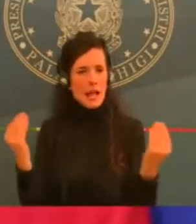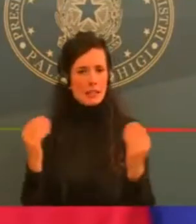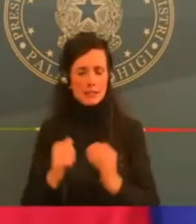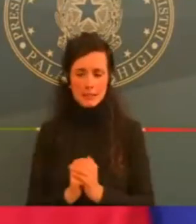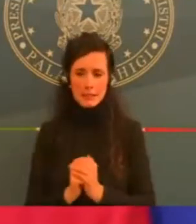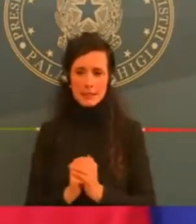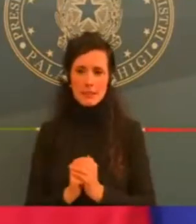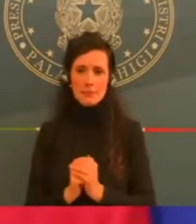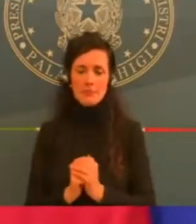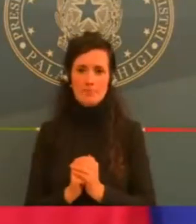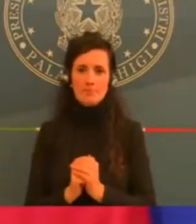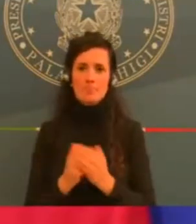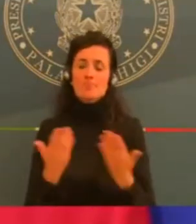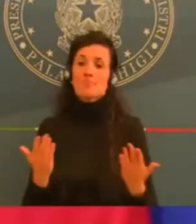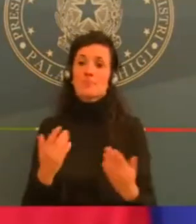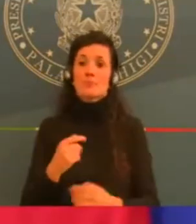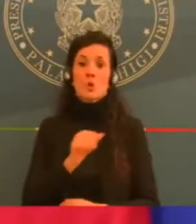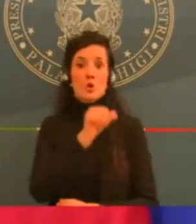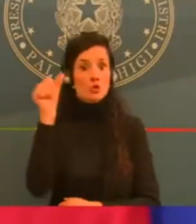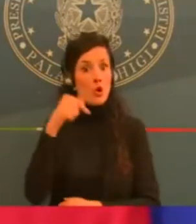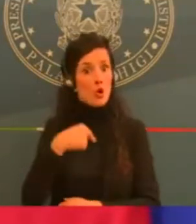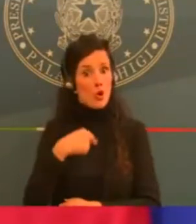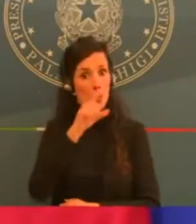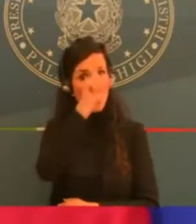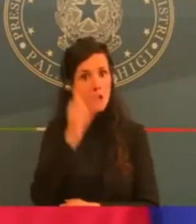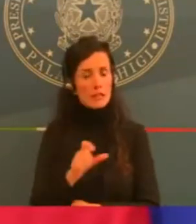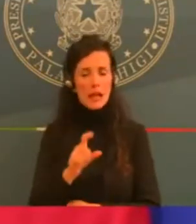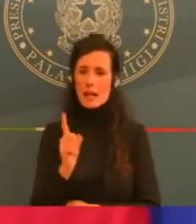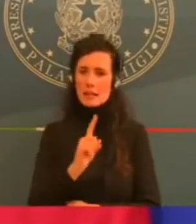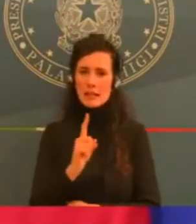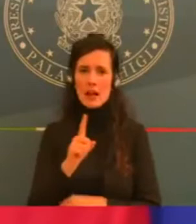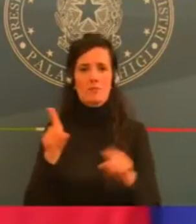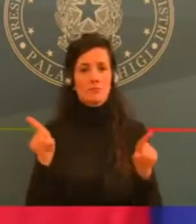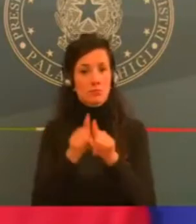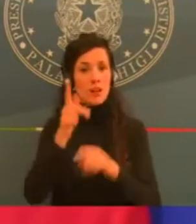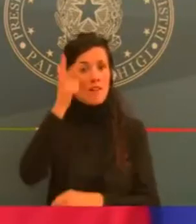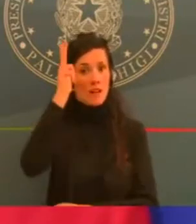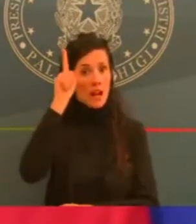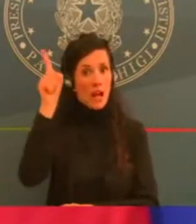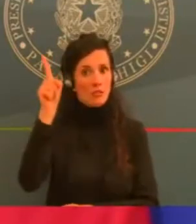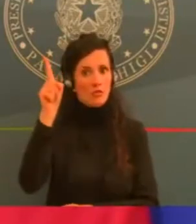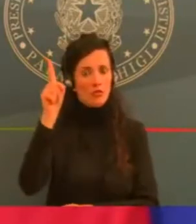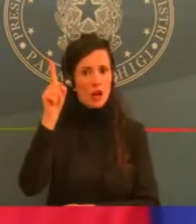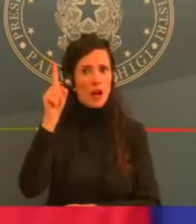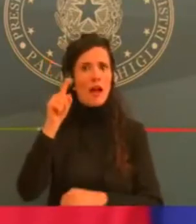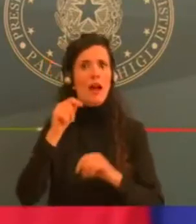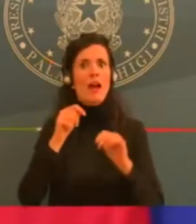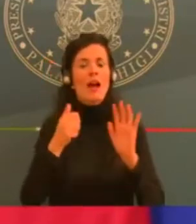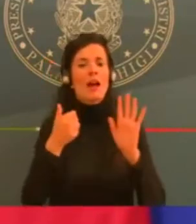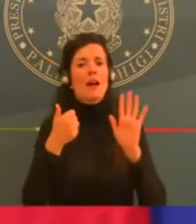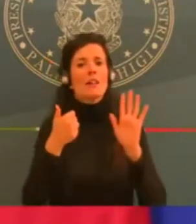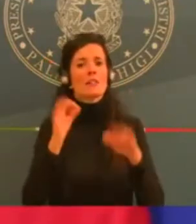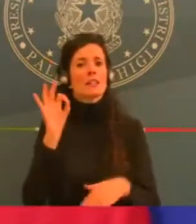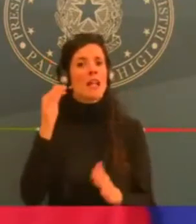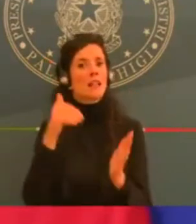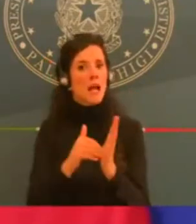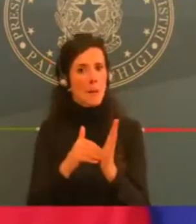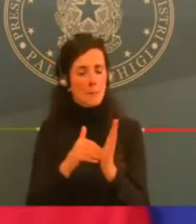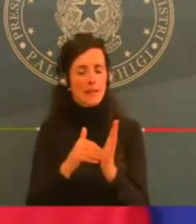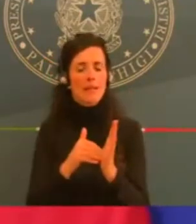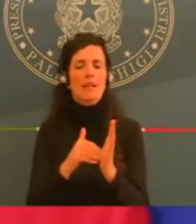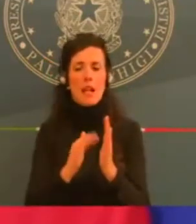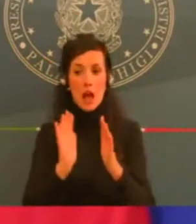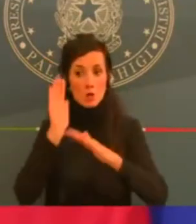decessi, il Regno Unito anche, ma qui non si tratta adesso di stabilire